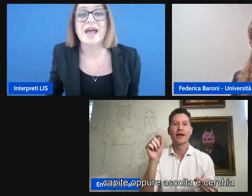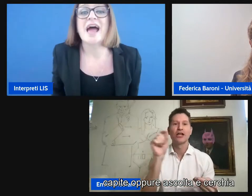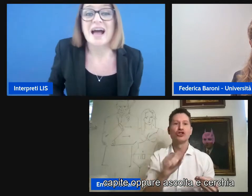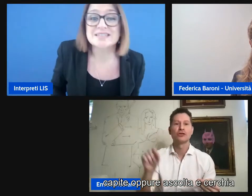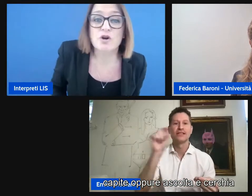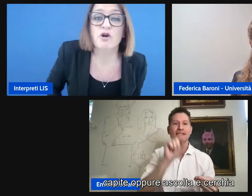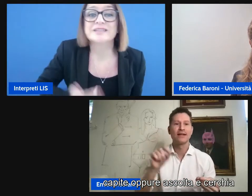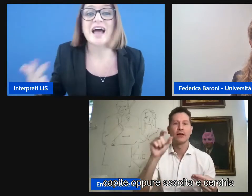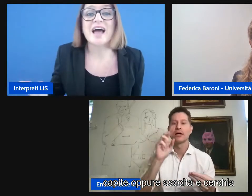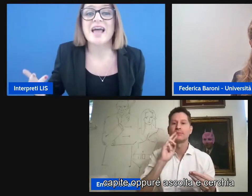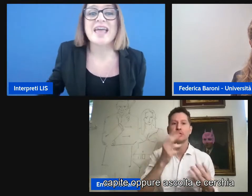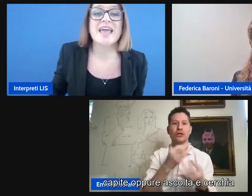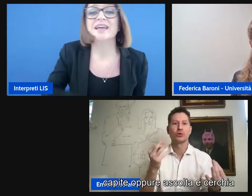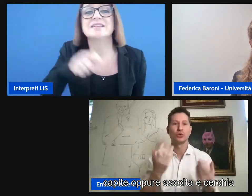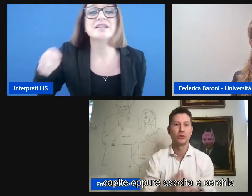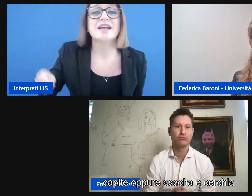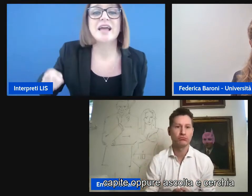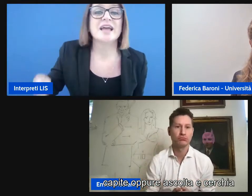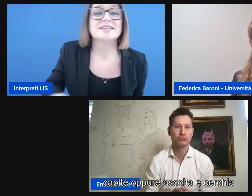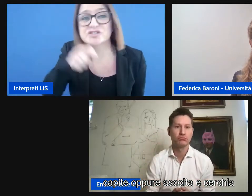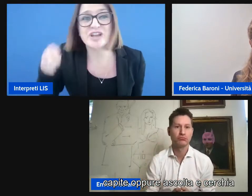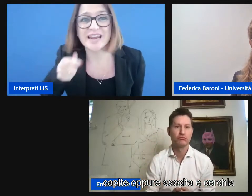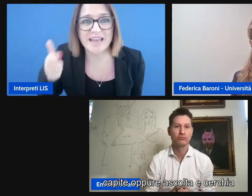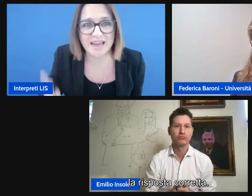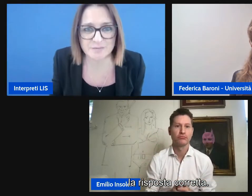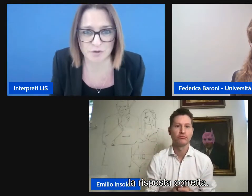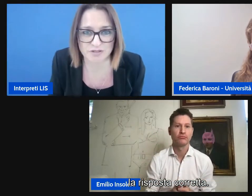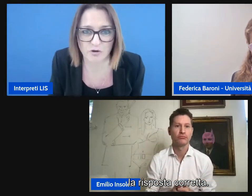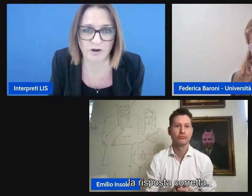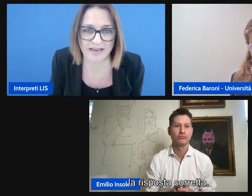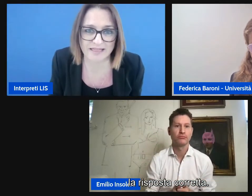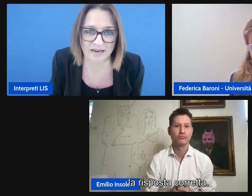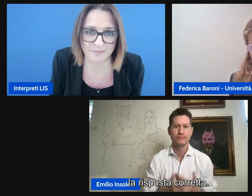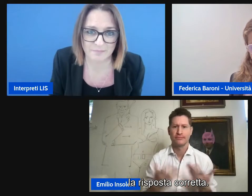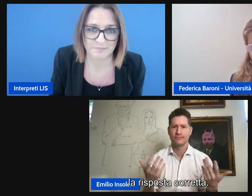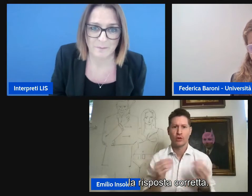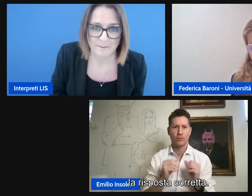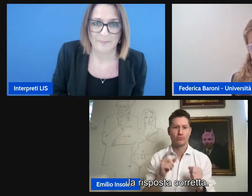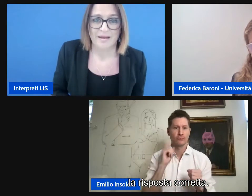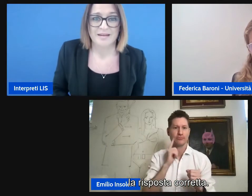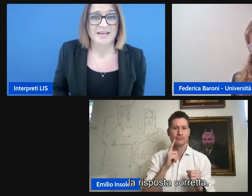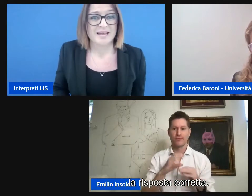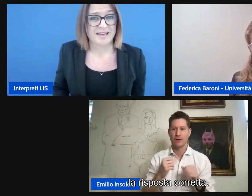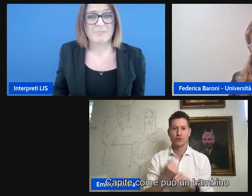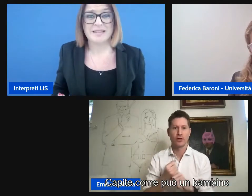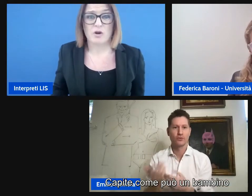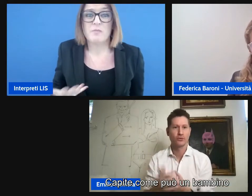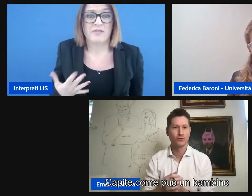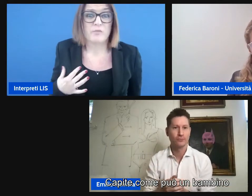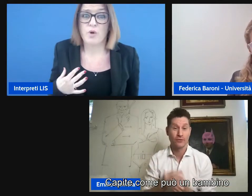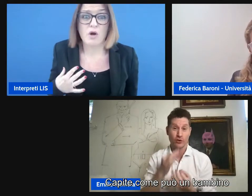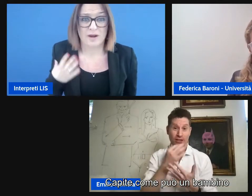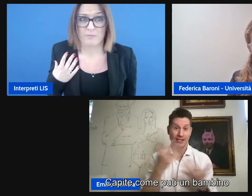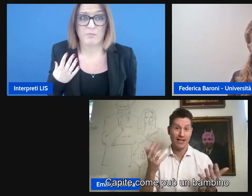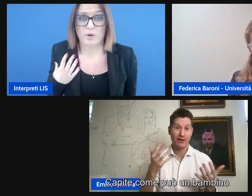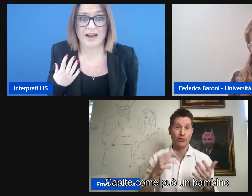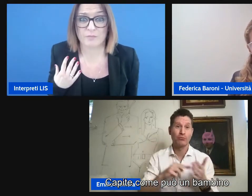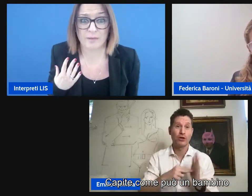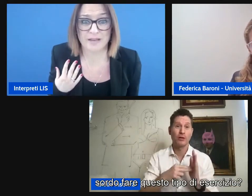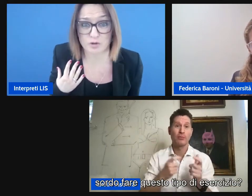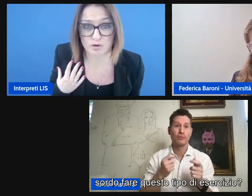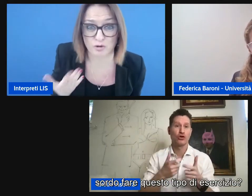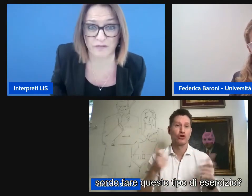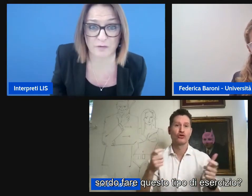oppure ascolta e cerchia la risposta corretta capite come può un